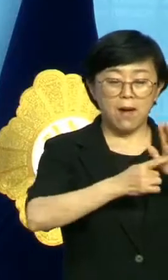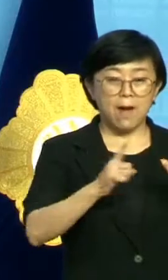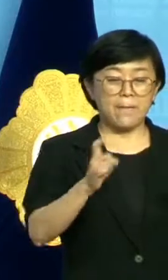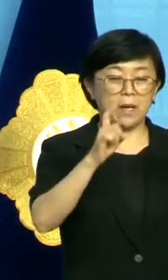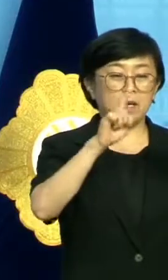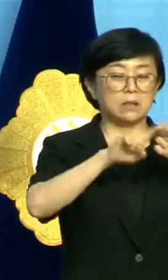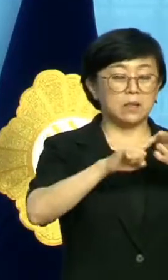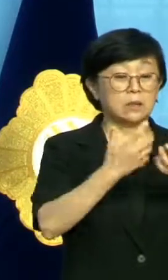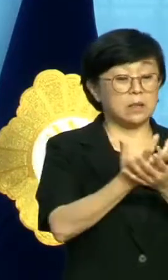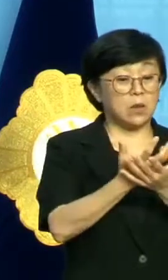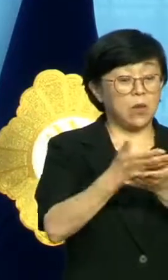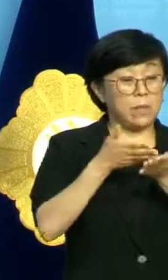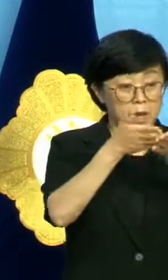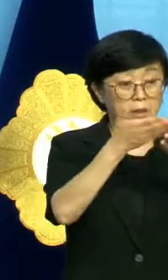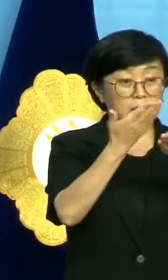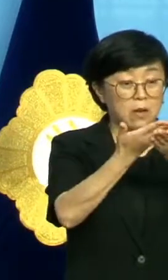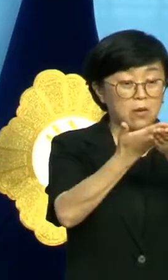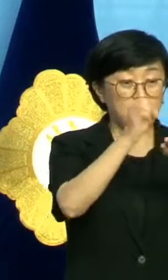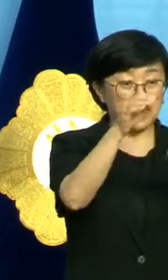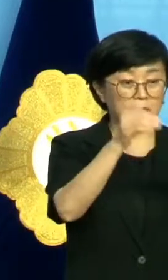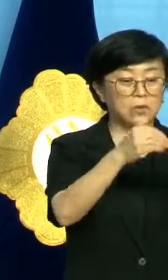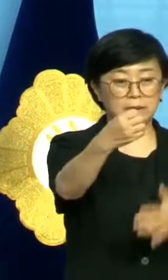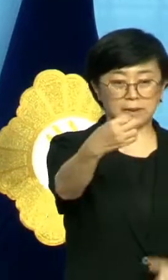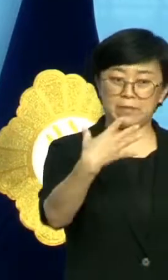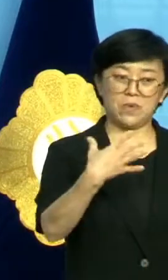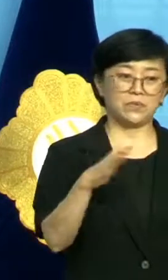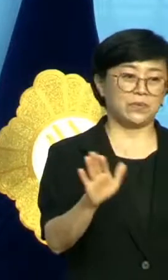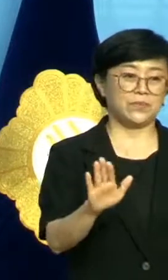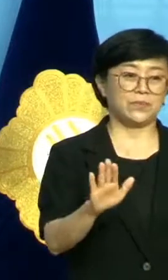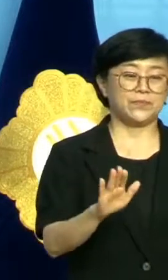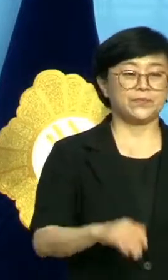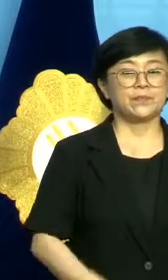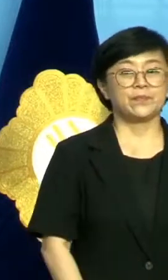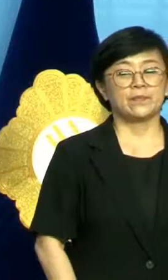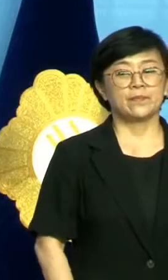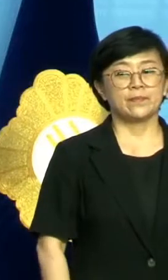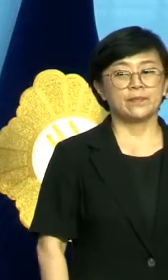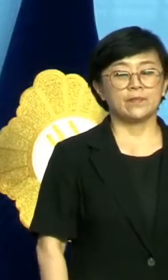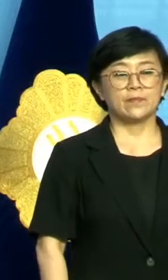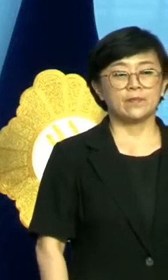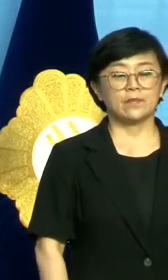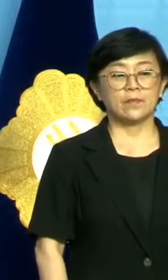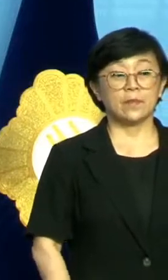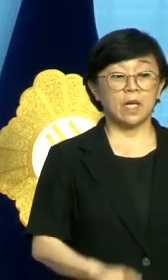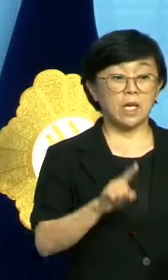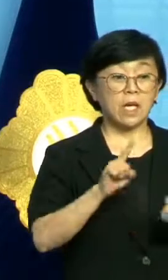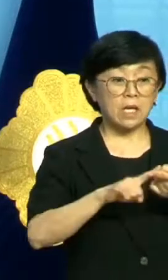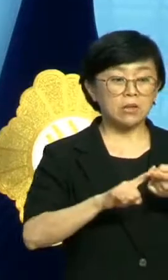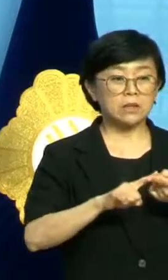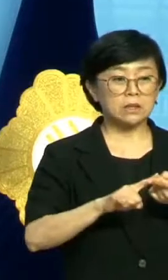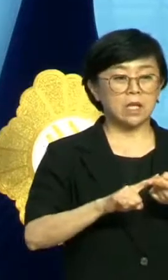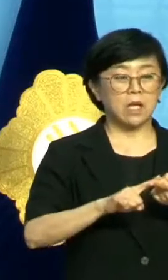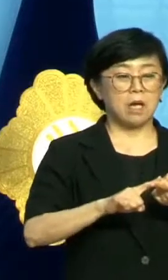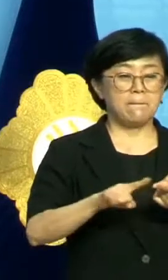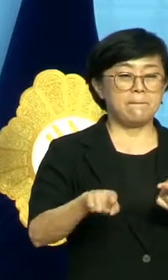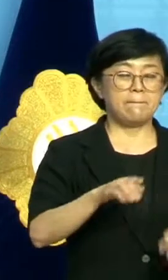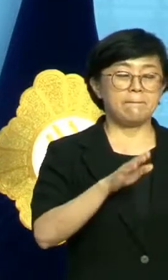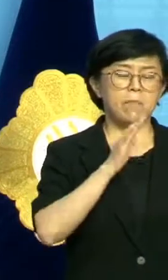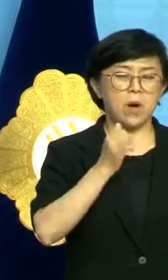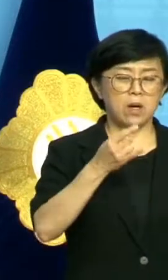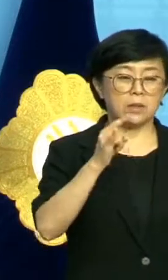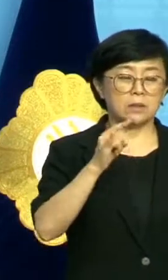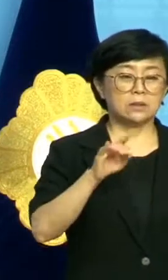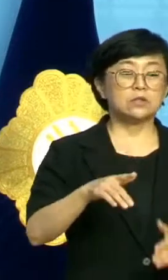과정에 대한 자료를 요구해도 답변은 함흥차사가 된 지 오래입니다. 이것은 탈핵이냐 진핵이냐를